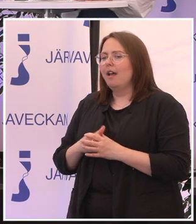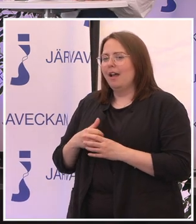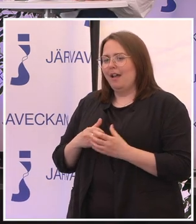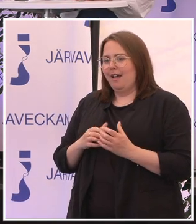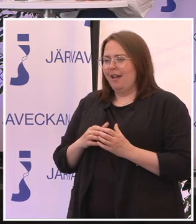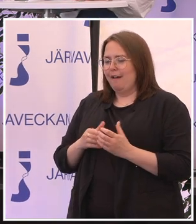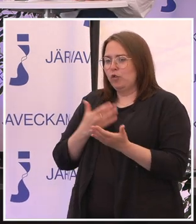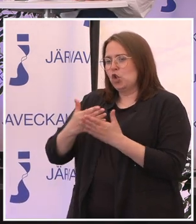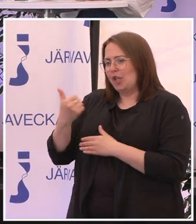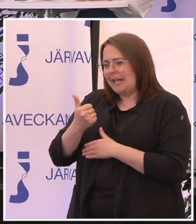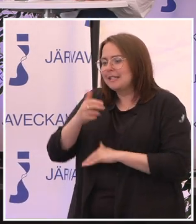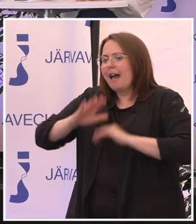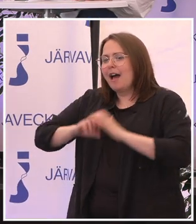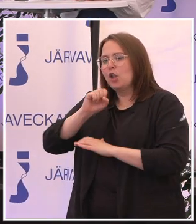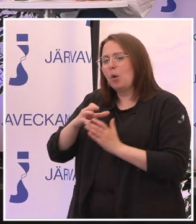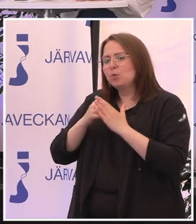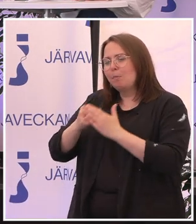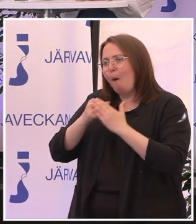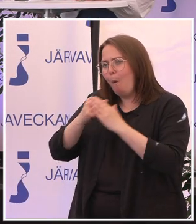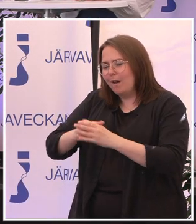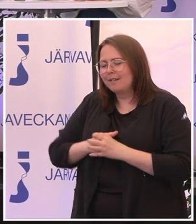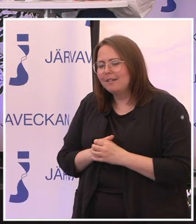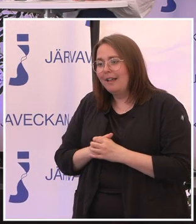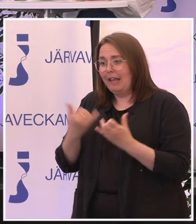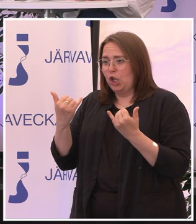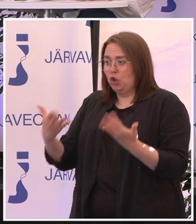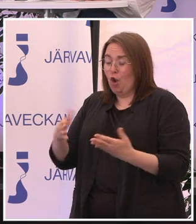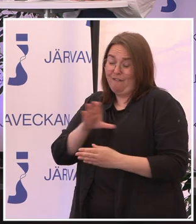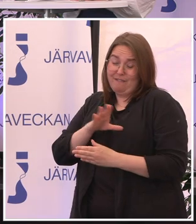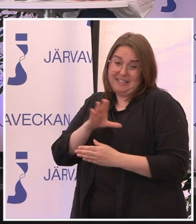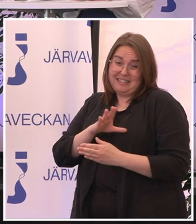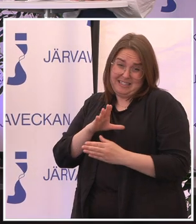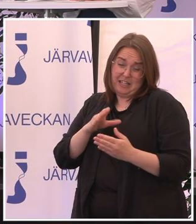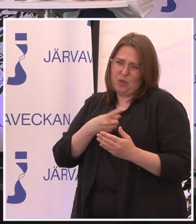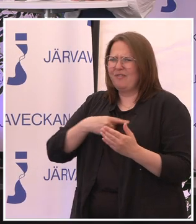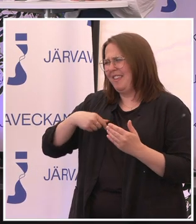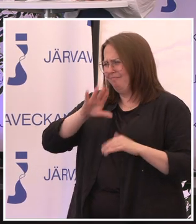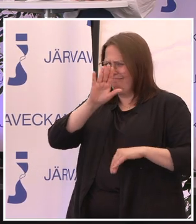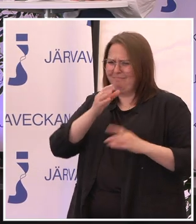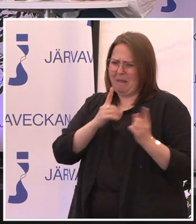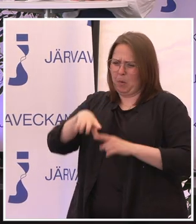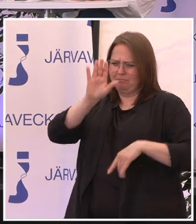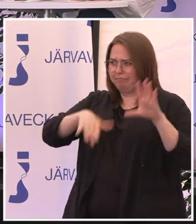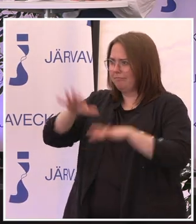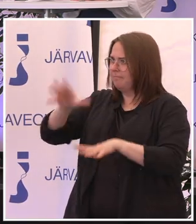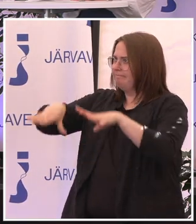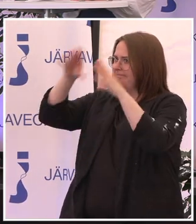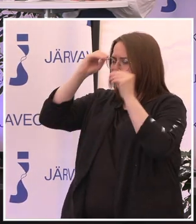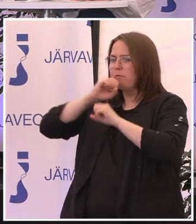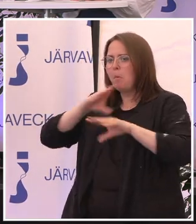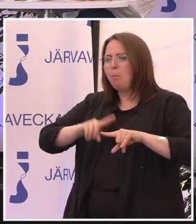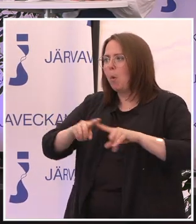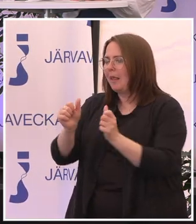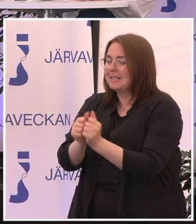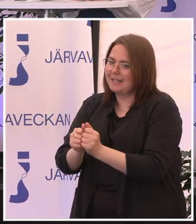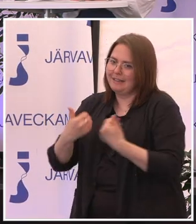handlar om support. Idag så finns det, vi är väldigt olika. Alla människor tar till sig information på olika sätt.